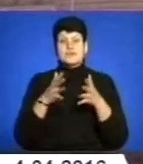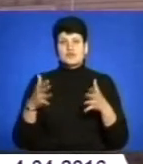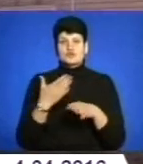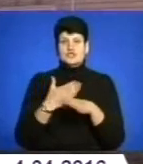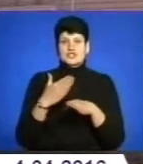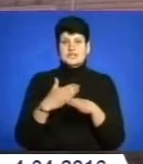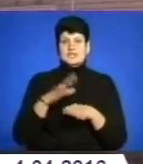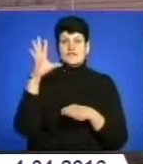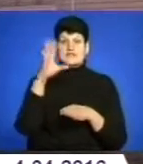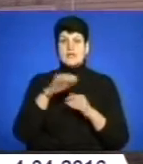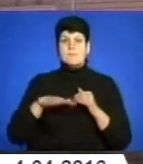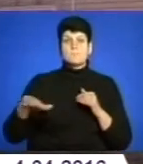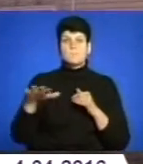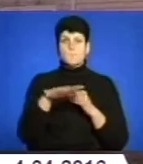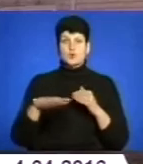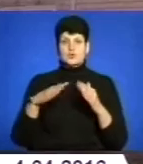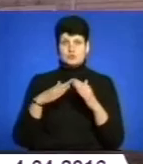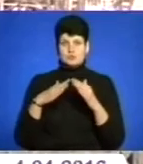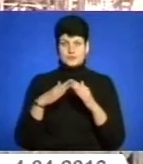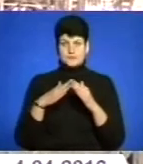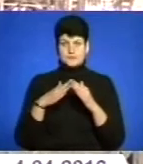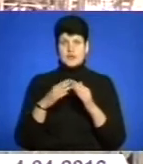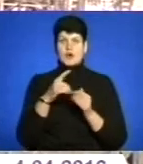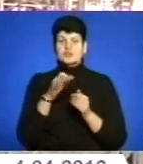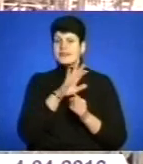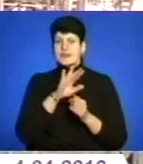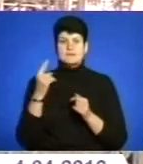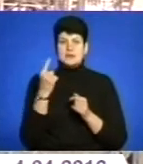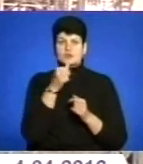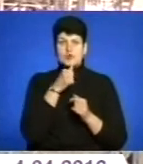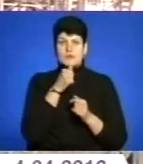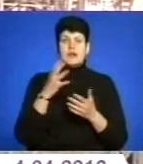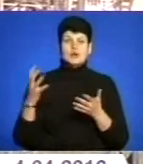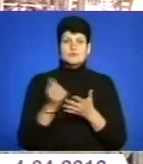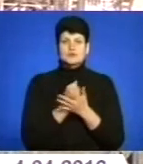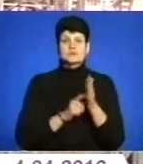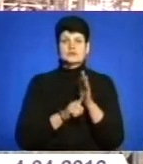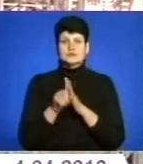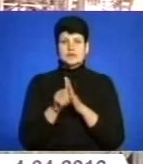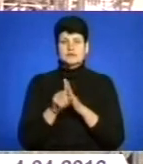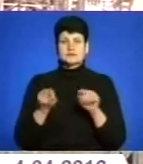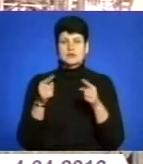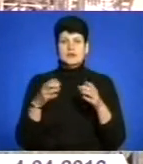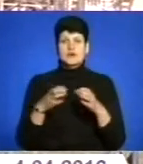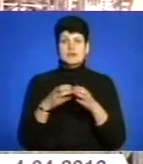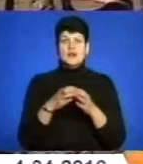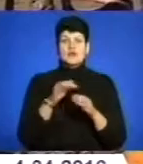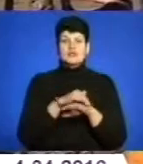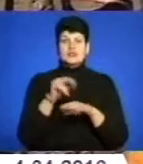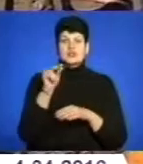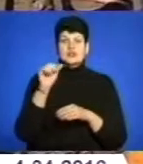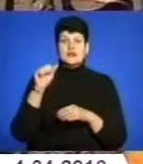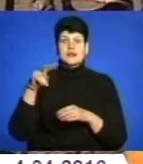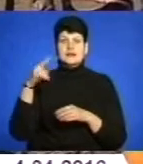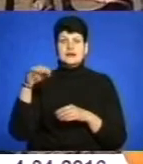частини усієї площі будинку. Хоча не з першої спроби, але успішно запустили об'єднання на вулиці Чалдаєва. Ми